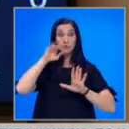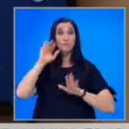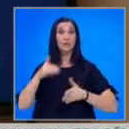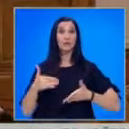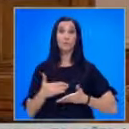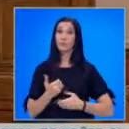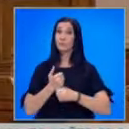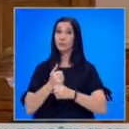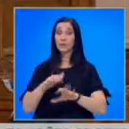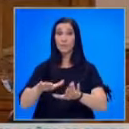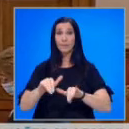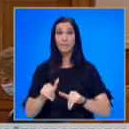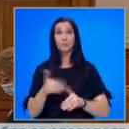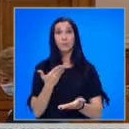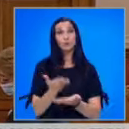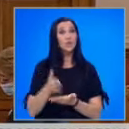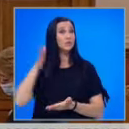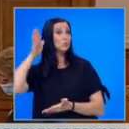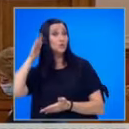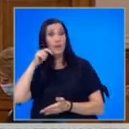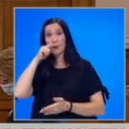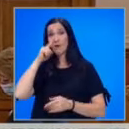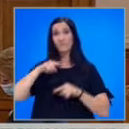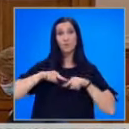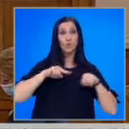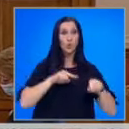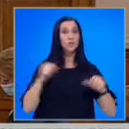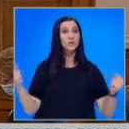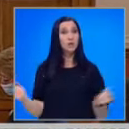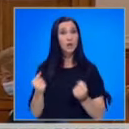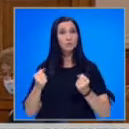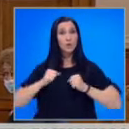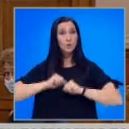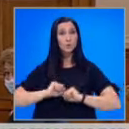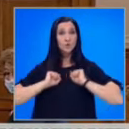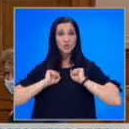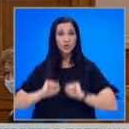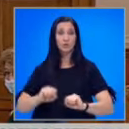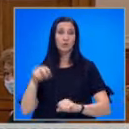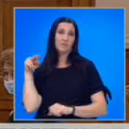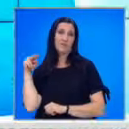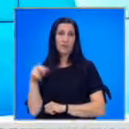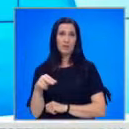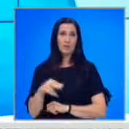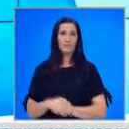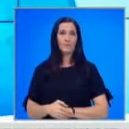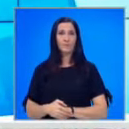депутатите, за да приемат предложението за изслушване на главния прокурор за дейността на бюрото за защита на свидетелите.